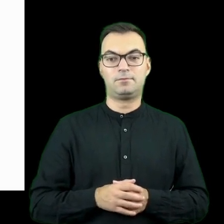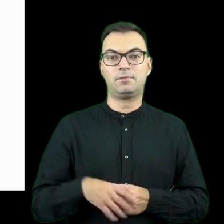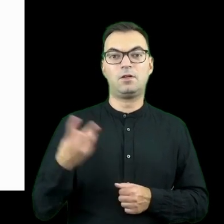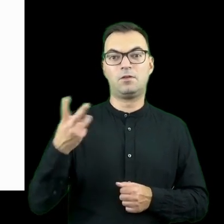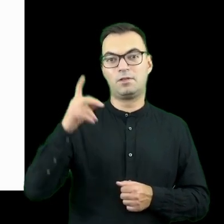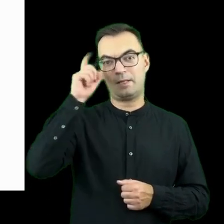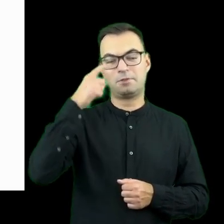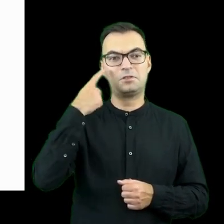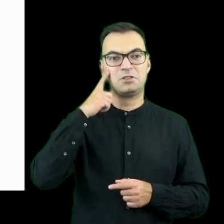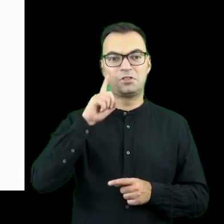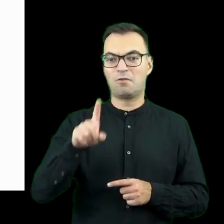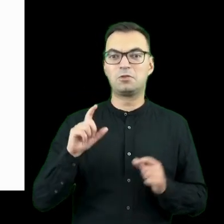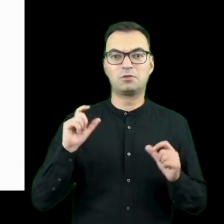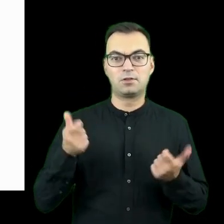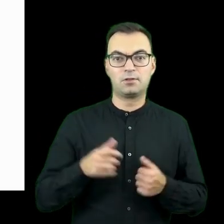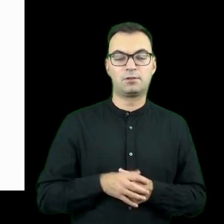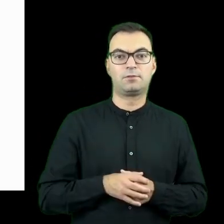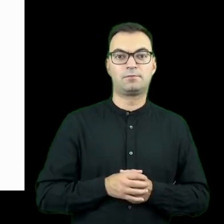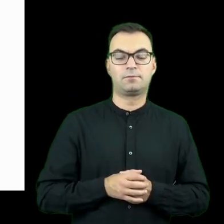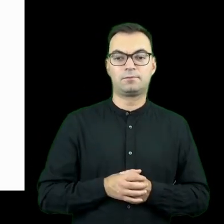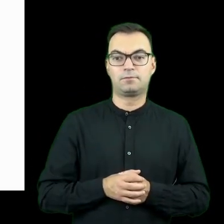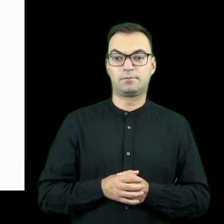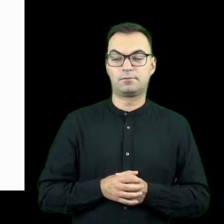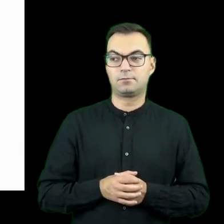dwóch Niemców zaobserwowało, że bardzo dużo